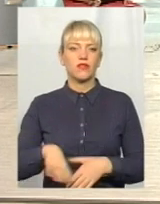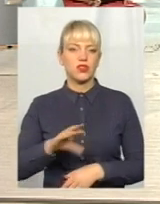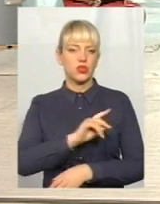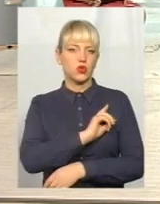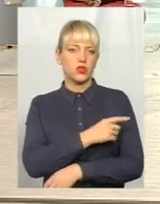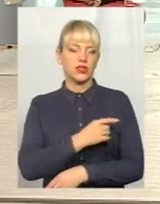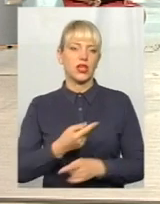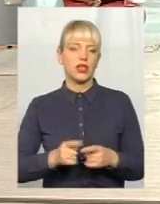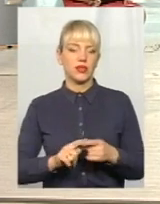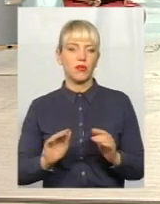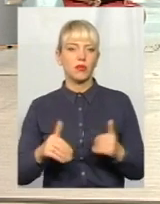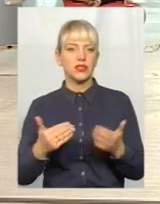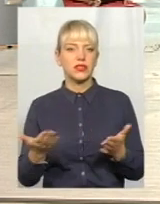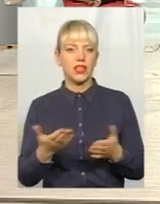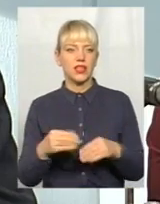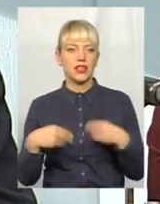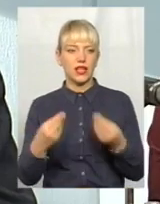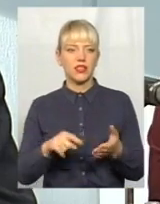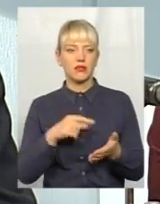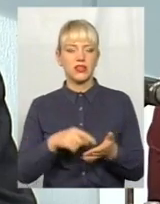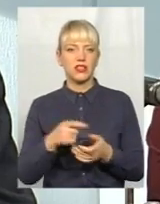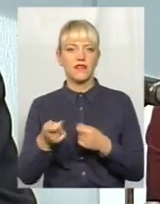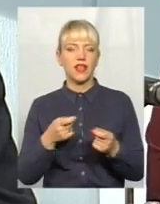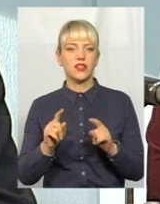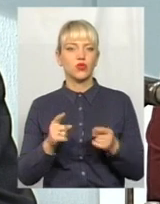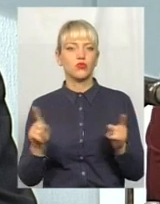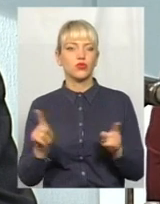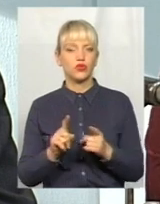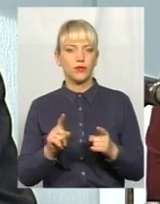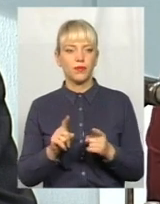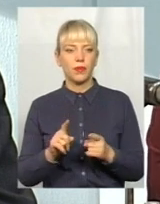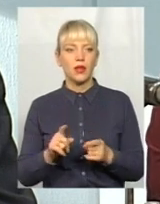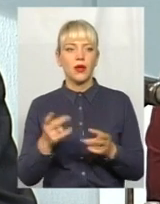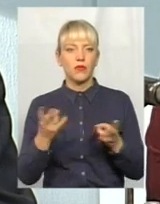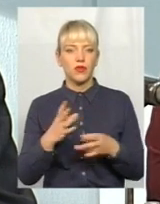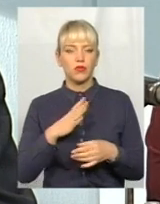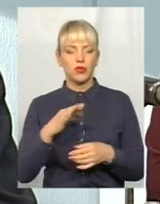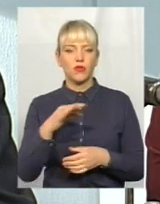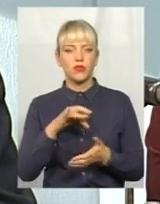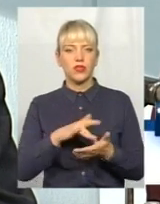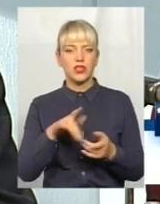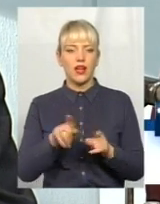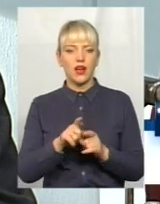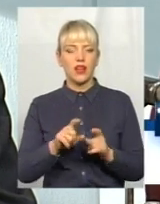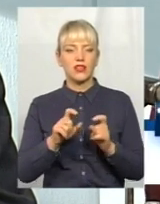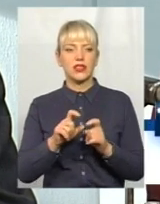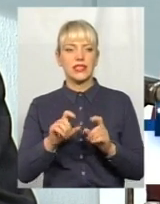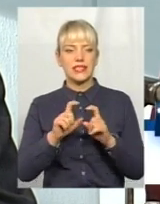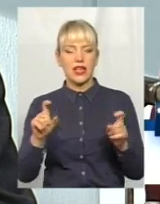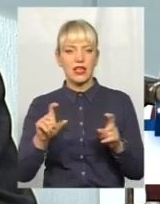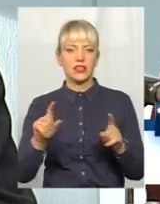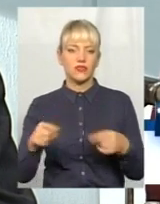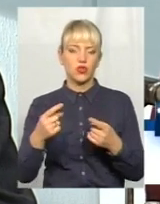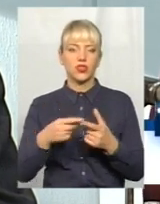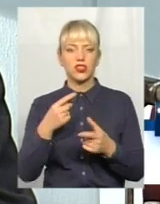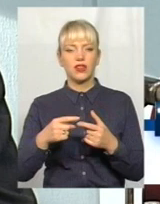І дійсно, з тих пропозицій, які вже надані міській владі, тому що має бути в обласному центрі такий заклад створений. Чи він буде в самому